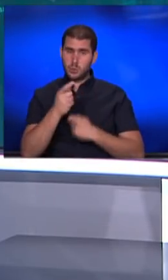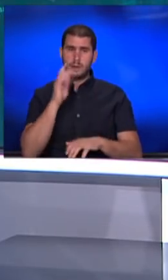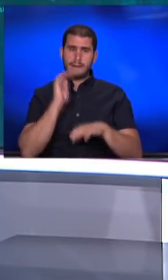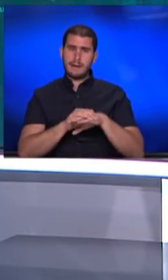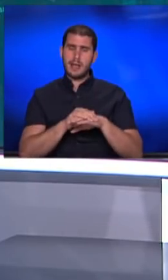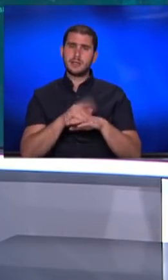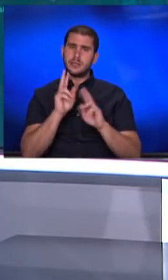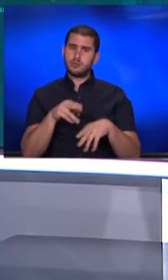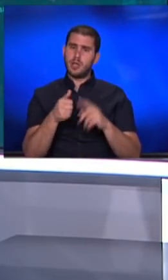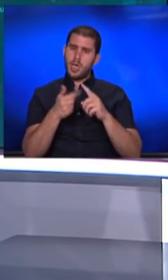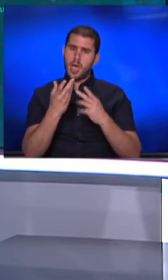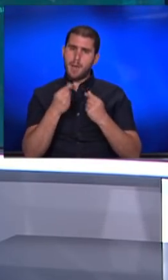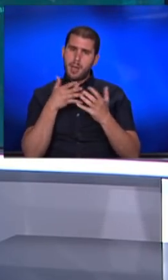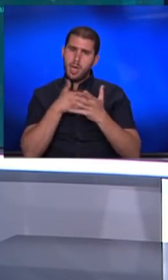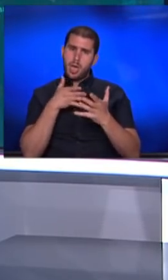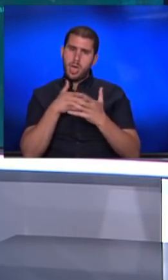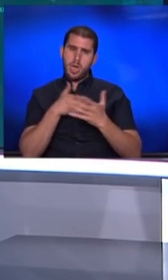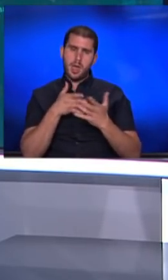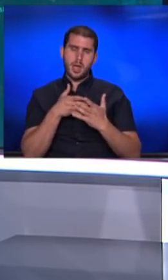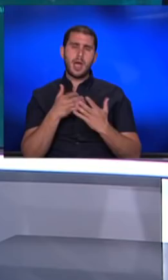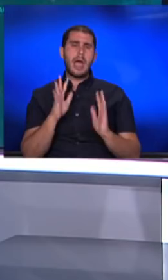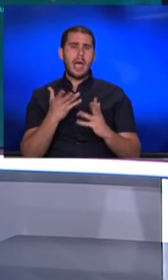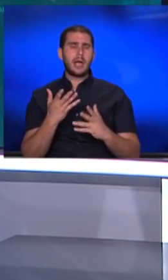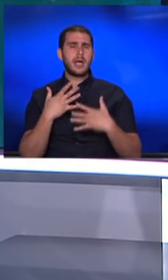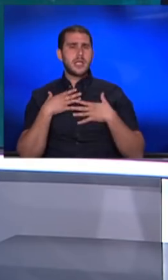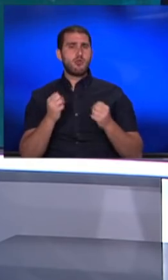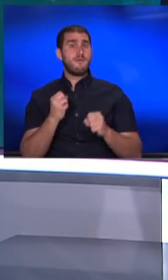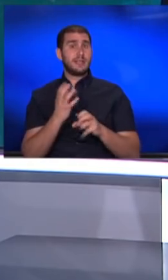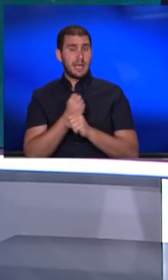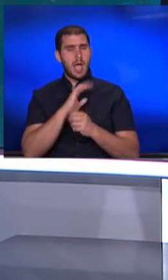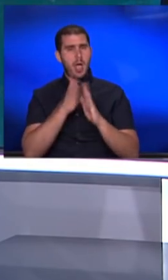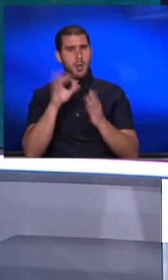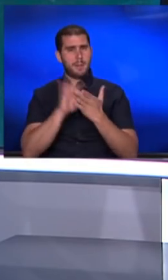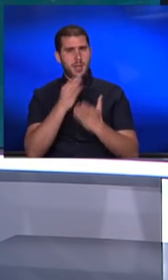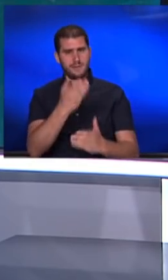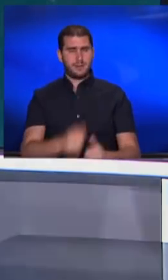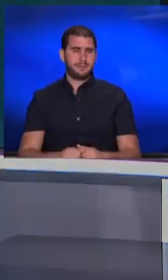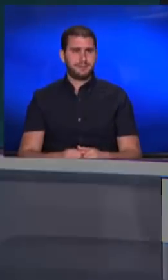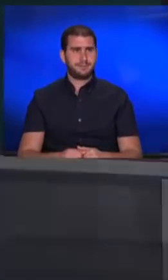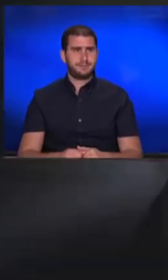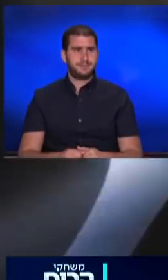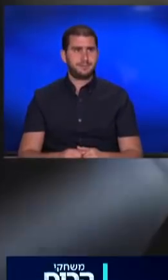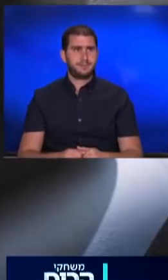שעומדים בפניו עוד הרבה מאוד מכשולים. איך הוא יצא מזה? הכל בכתבה של דנה פרנק.